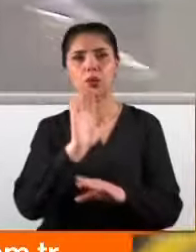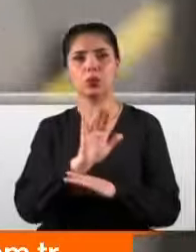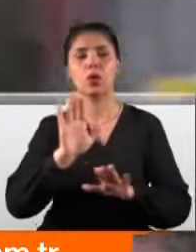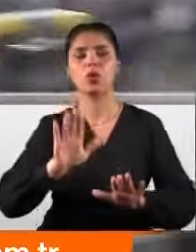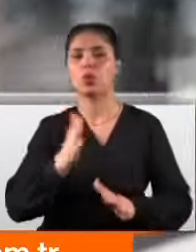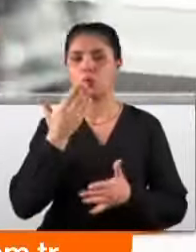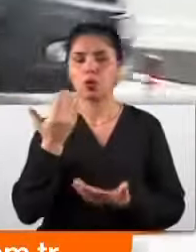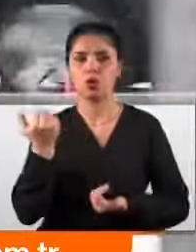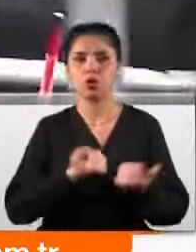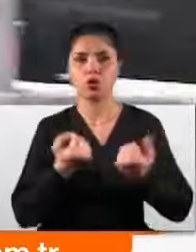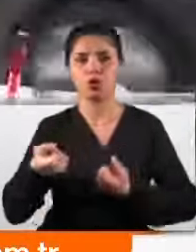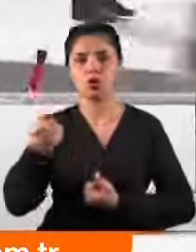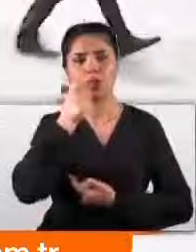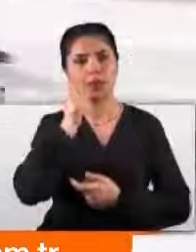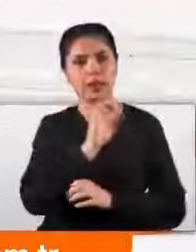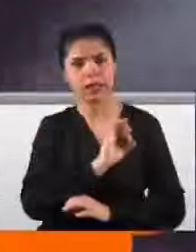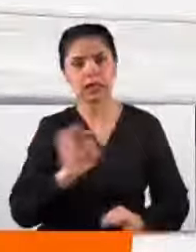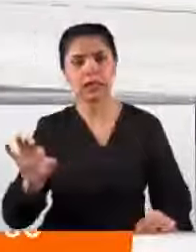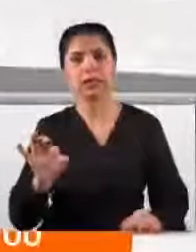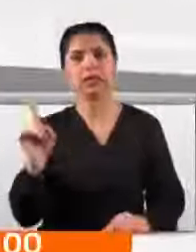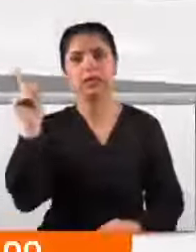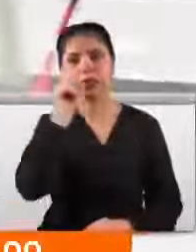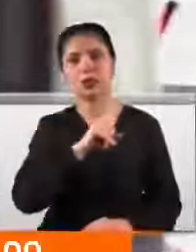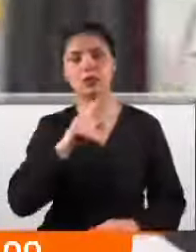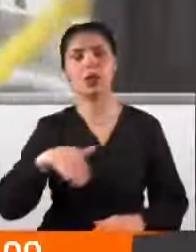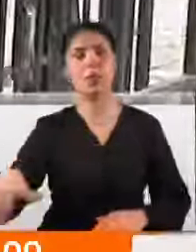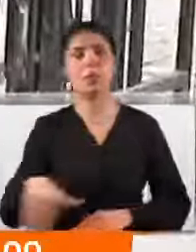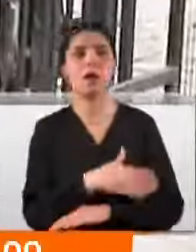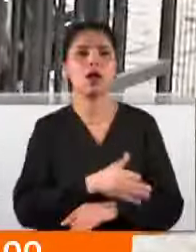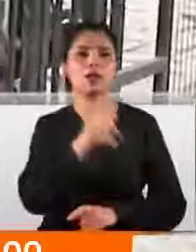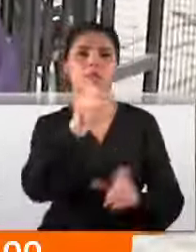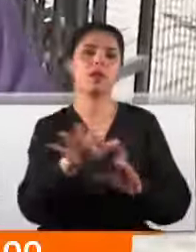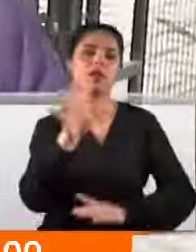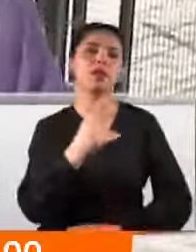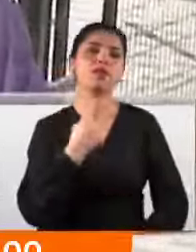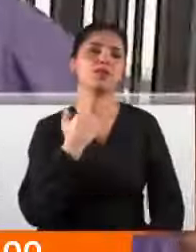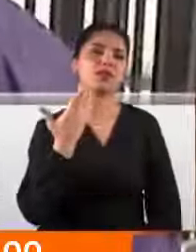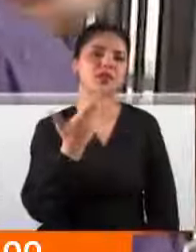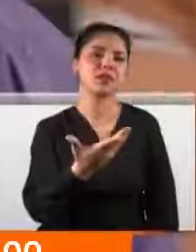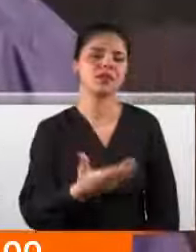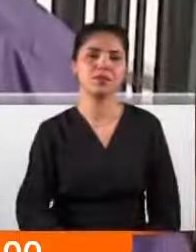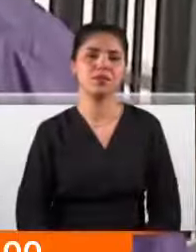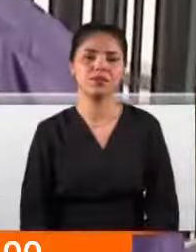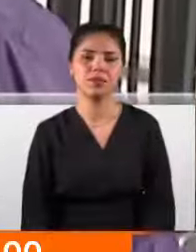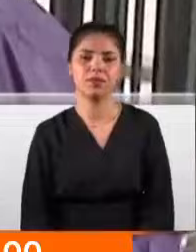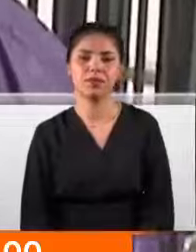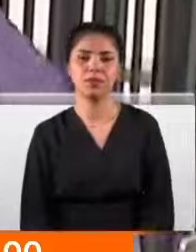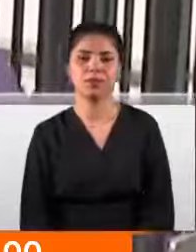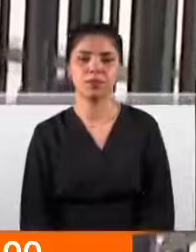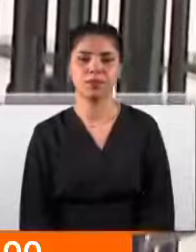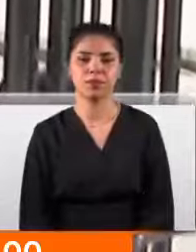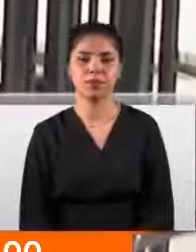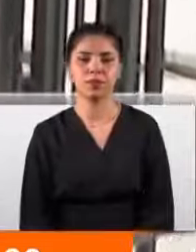durmuyor. Şoförlerin dikkatsiz tavrından da mahalleli şikayetçi. Bir 232 geçiyor. O da saat başı geçiyor.